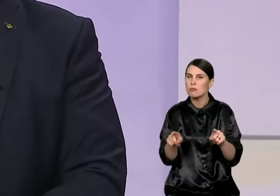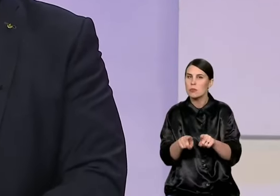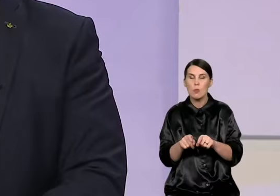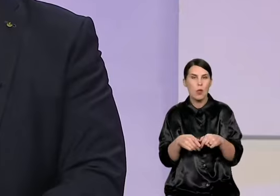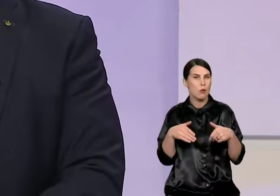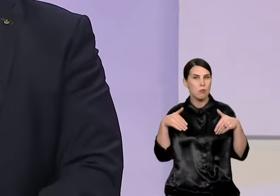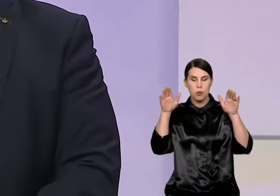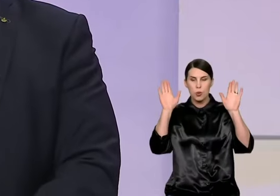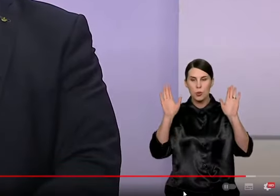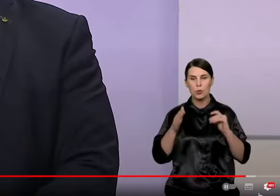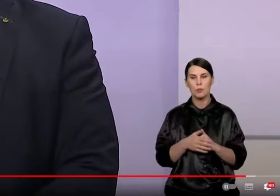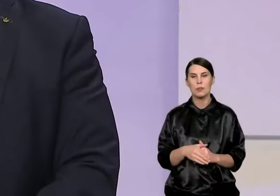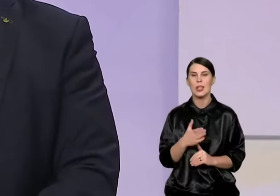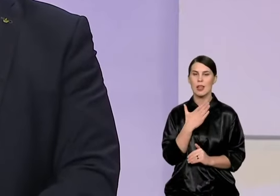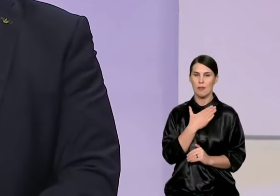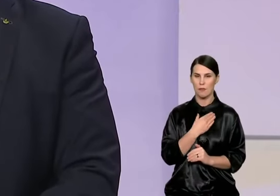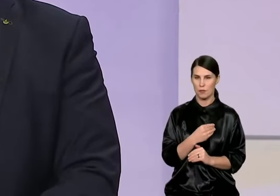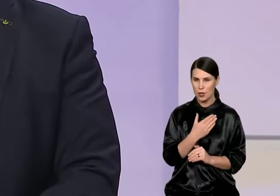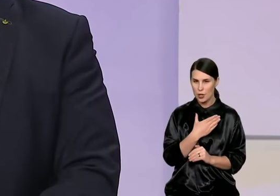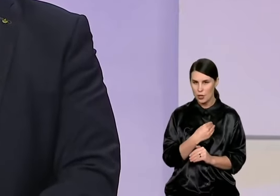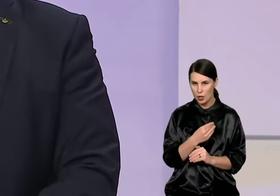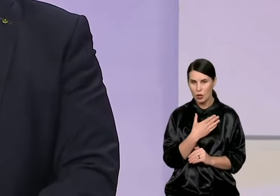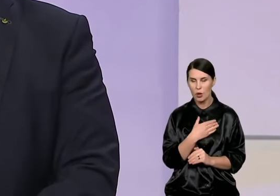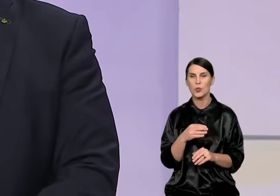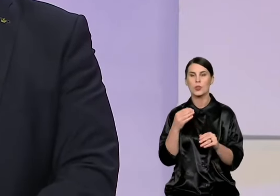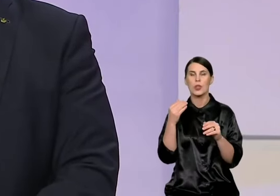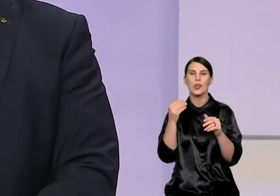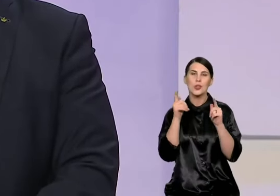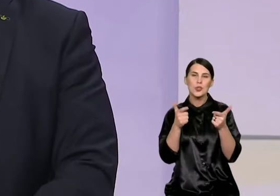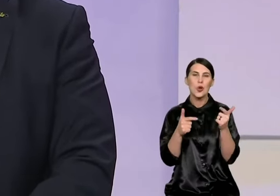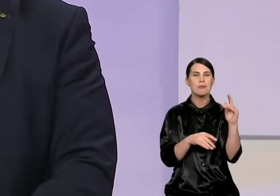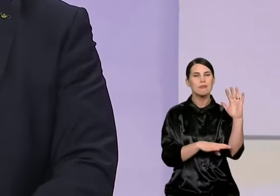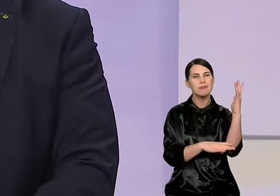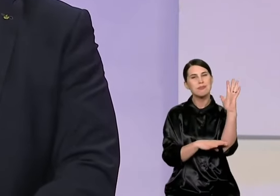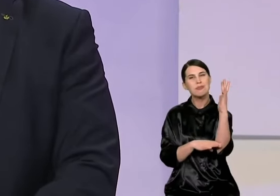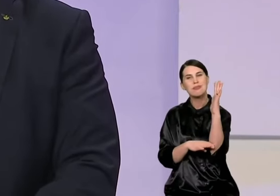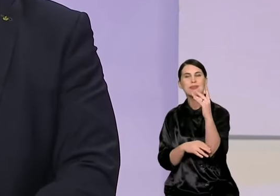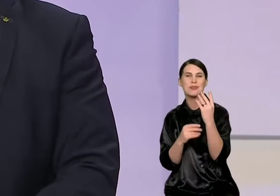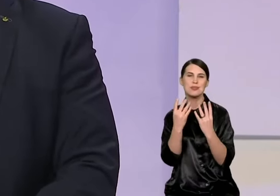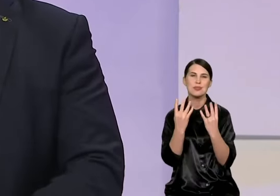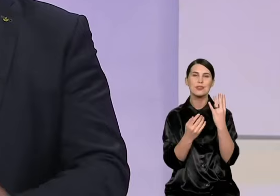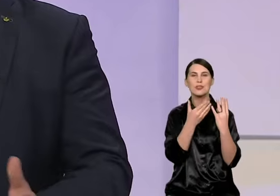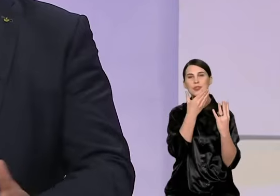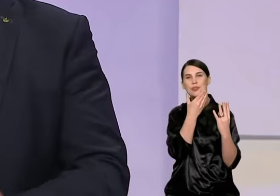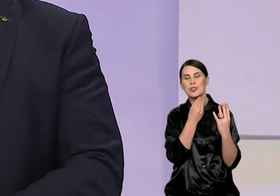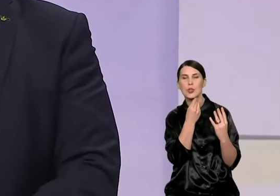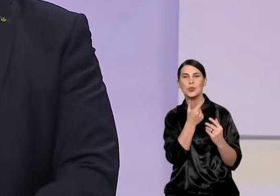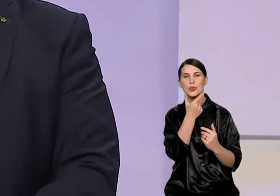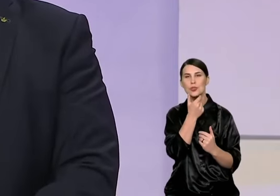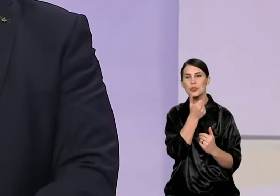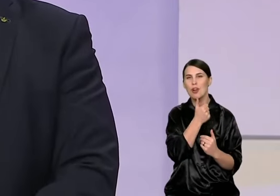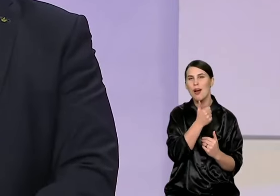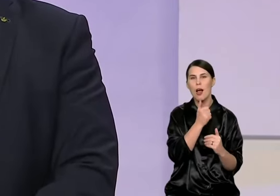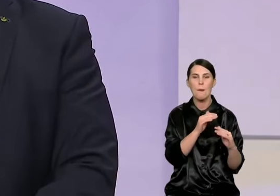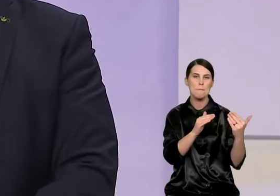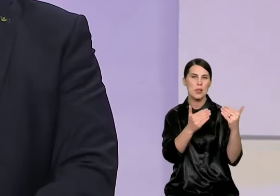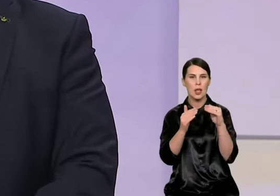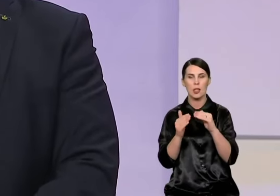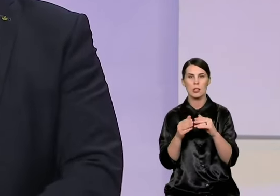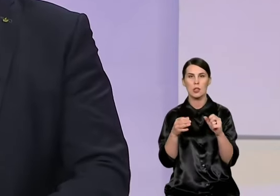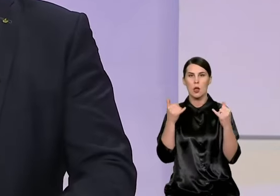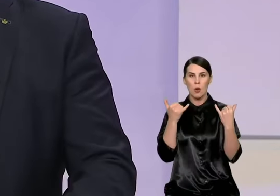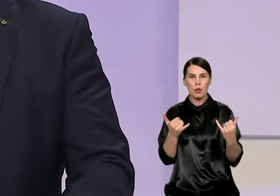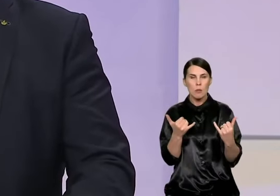Vilnius yra istoriškis žalias miestas, užstatyti žalias zonas dabar esamas. Manyčiau tikrai negalima, ta žalumas šiandien yra tas